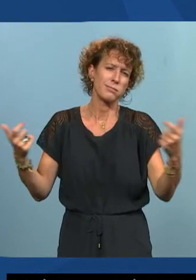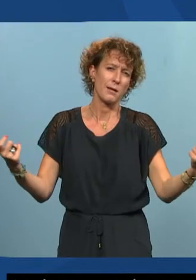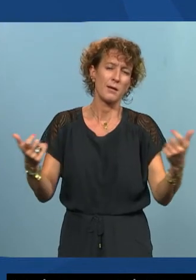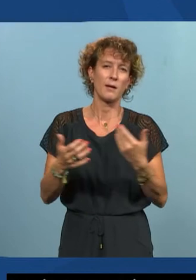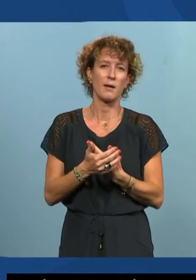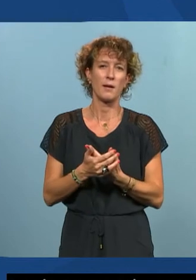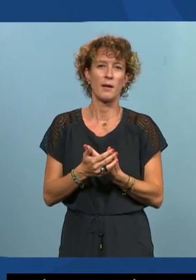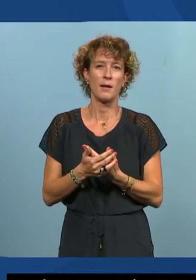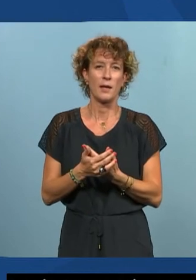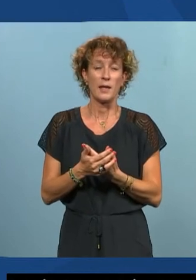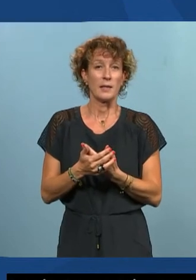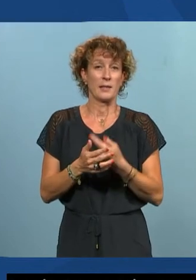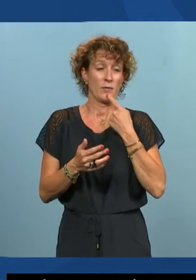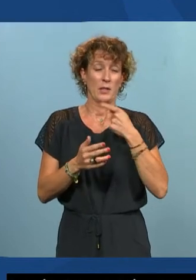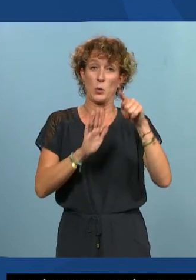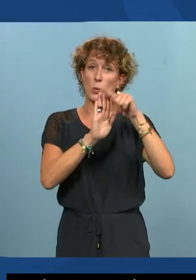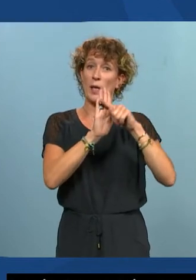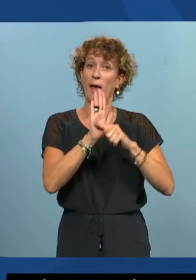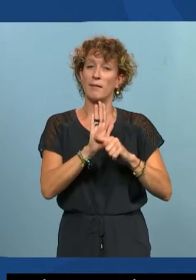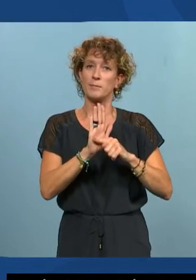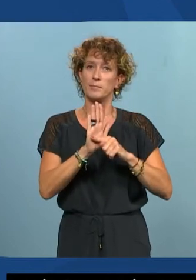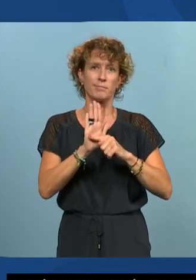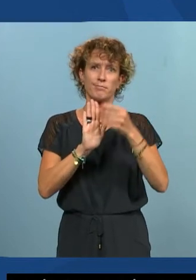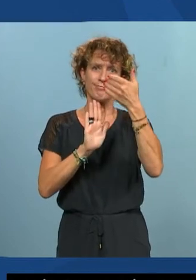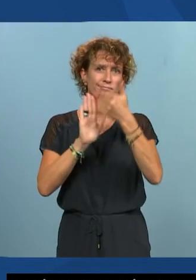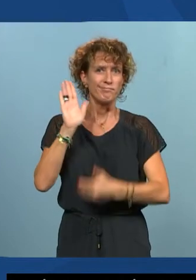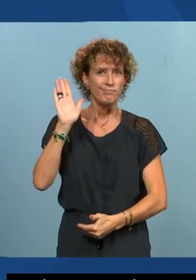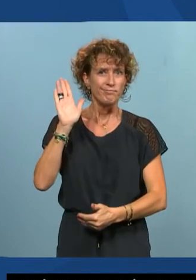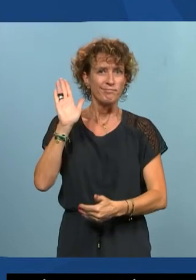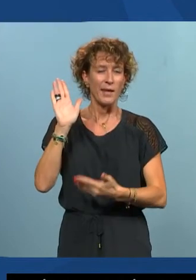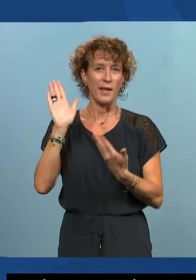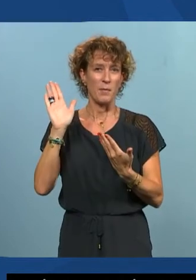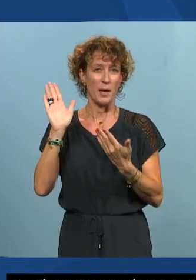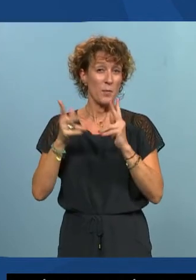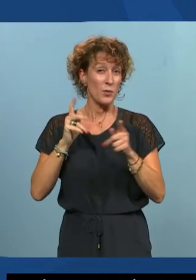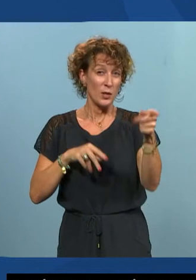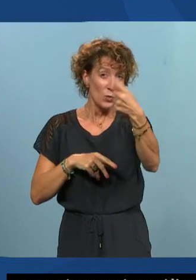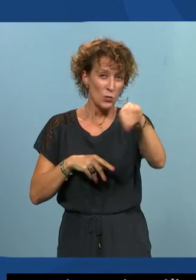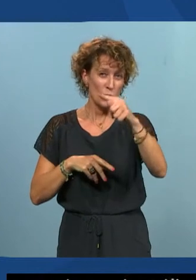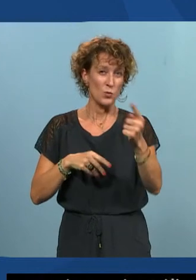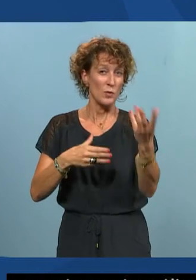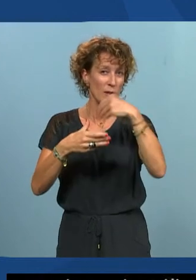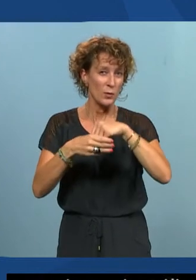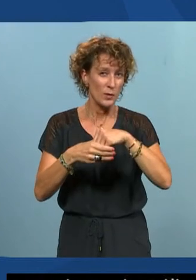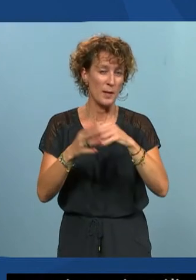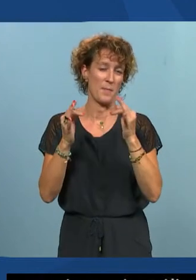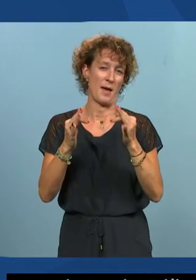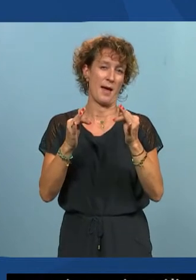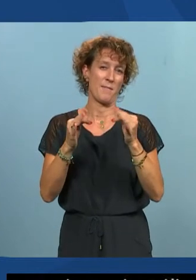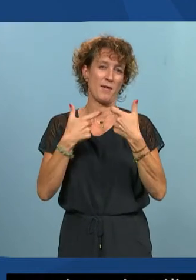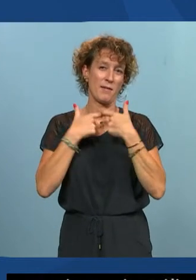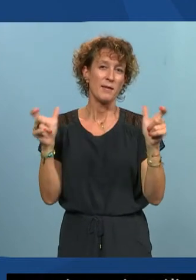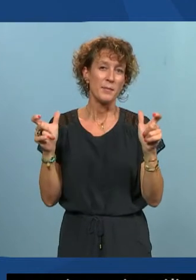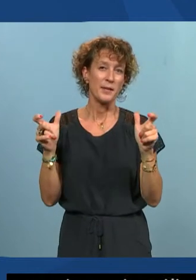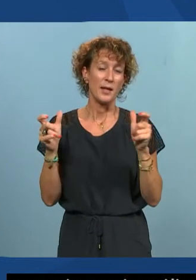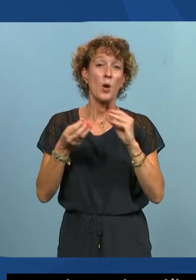par cette variété de règles à se rendre compte que vous êtes probablement toutes et tous concernés par le respect de l'accessibilité il probablement des